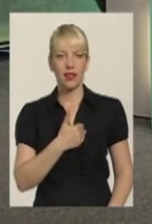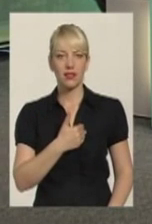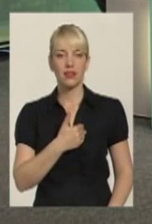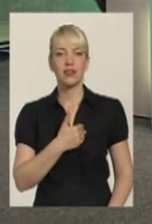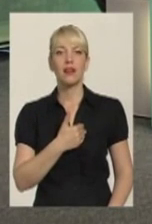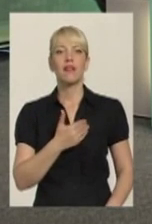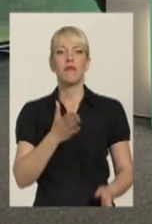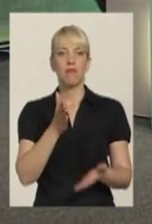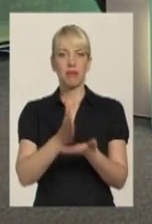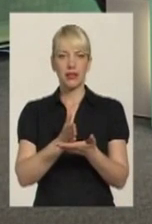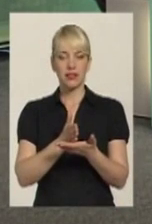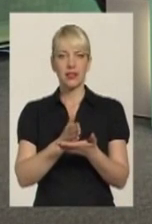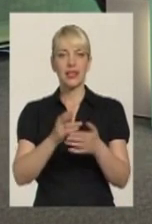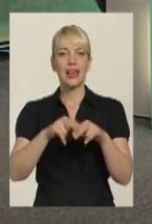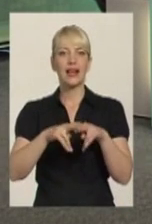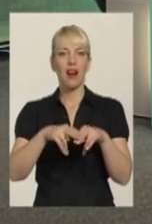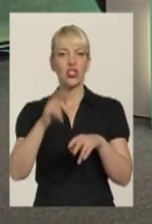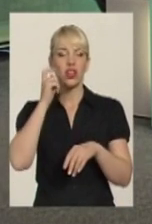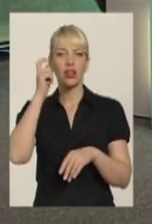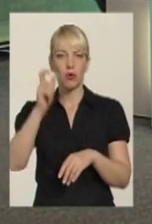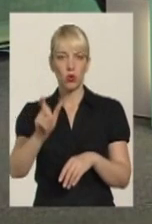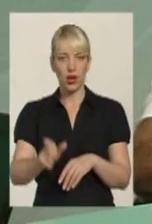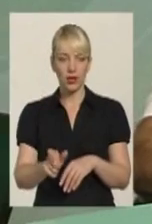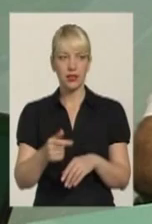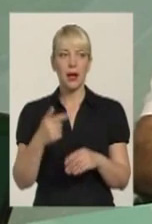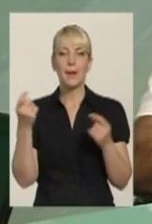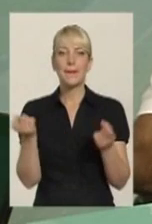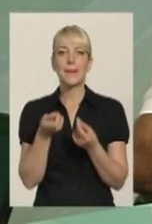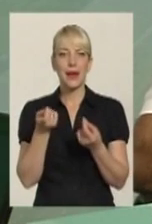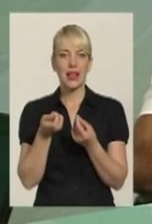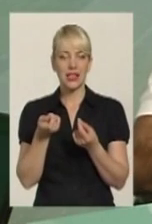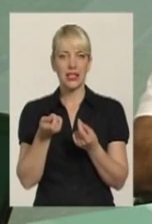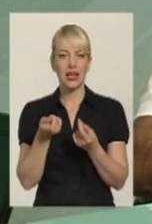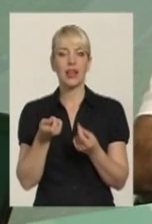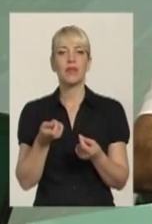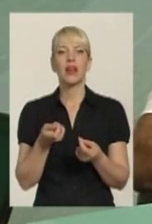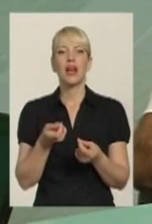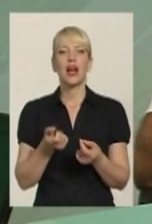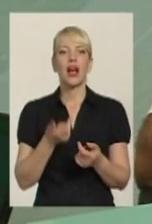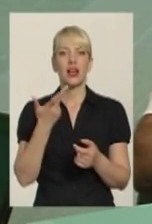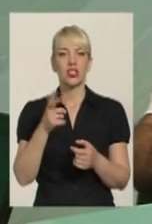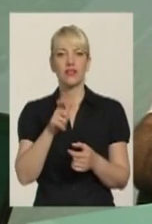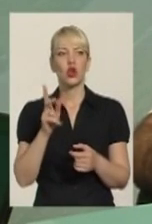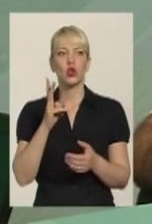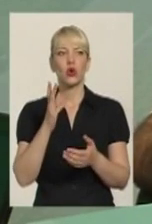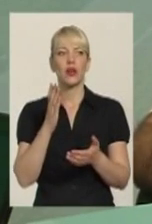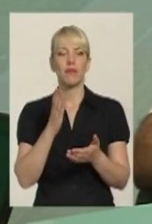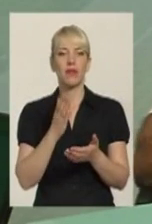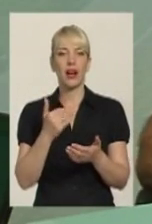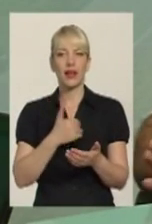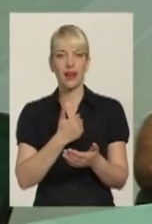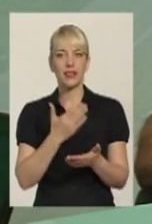гражданами України. дуже маленьке кількість людей, які мають вид на життя, не мають багато